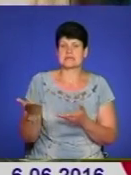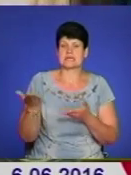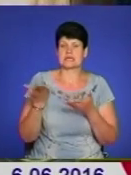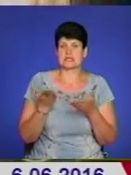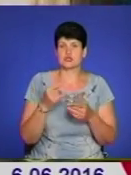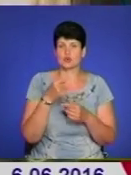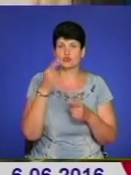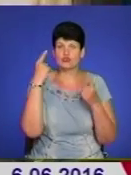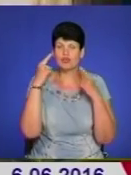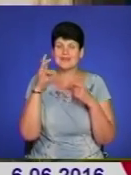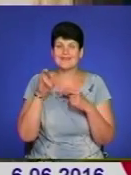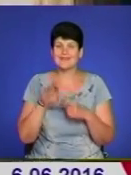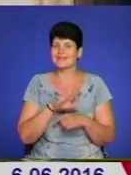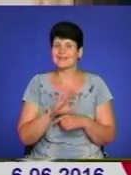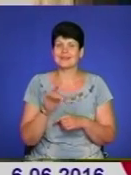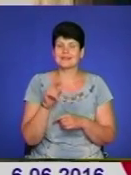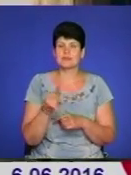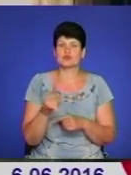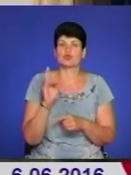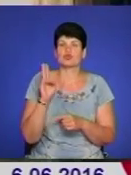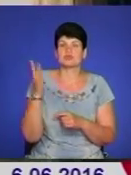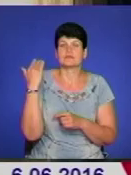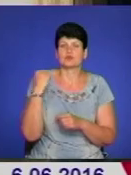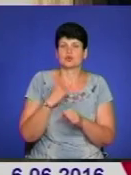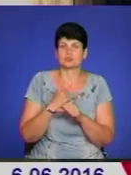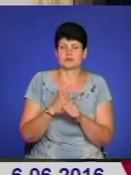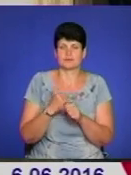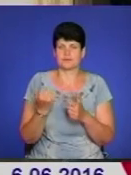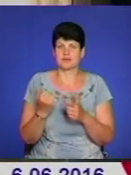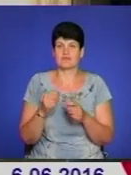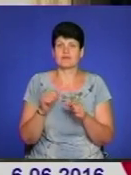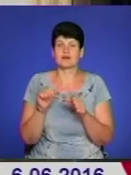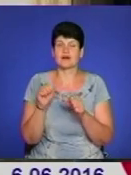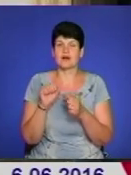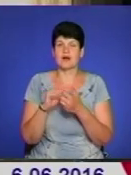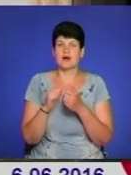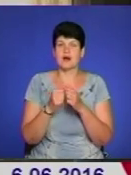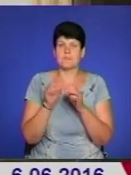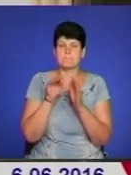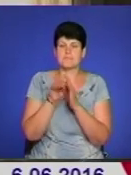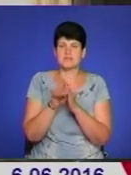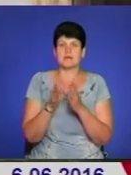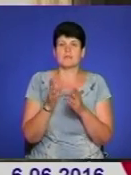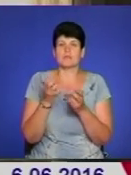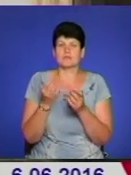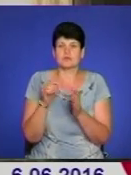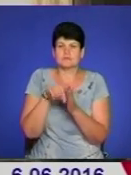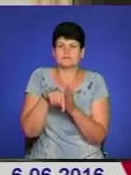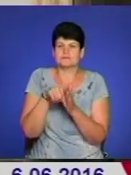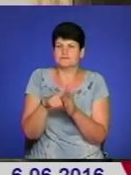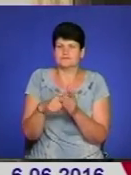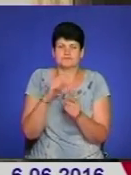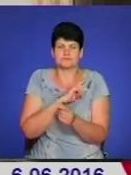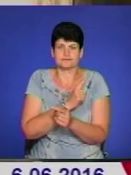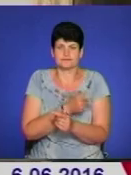творіння не тим, що колись хтось зробив якийсь камінь. Абсолютно ні. Він в камінь завжди закладав глибокий смисл. Ні для кого